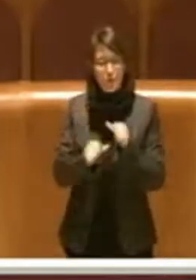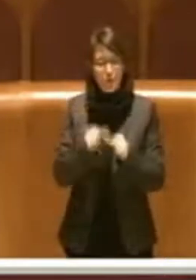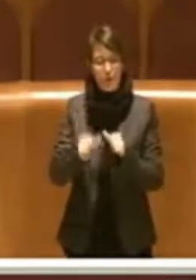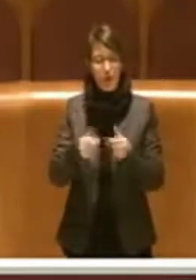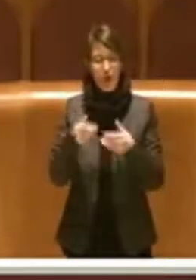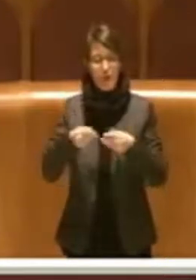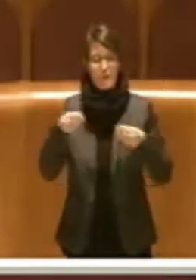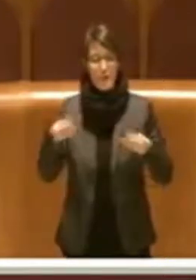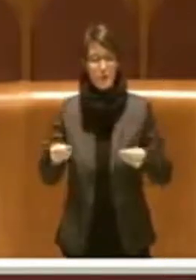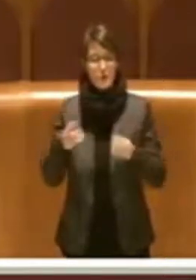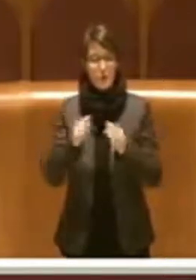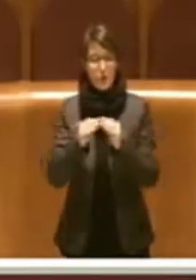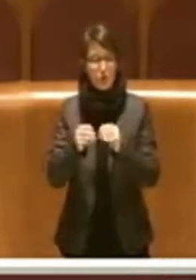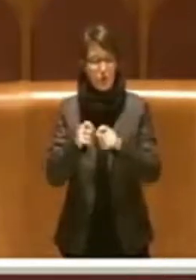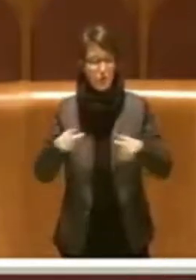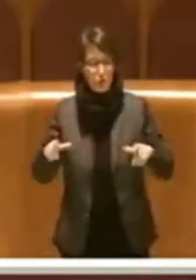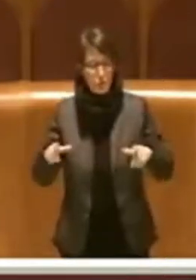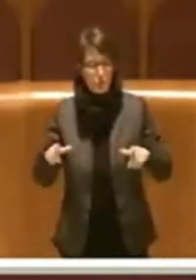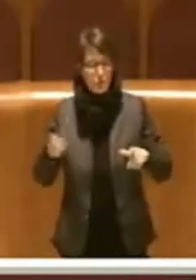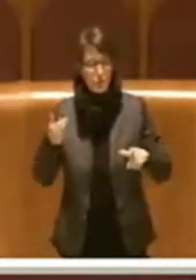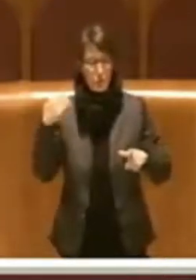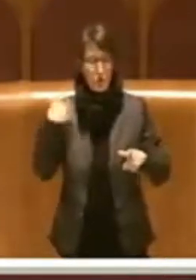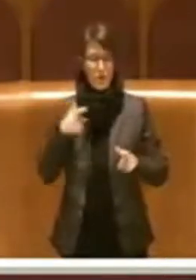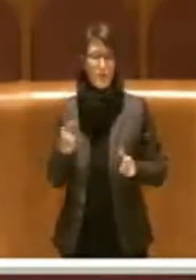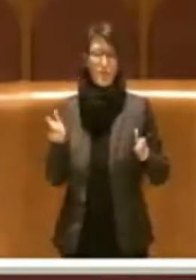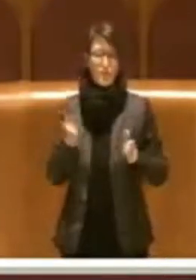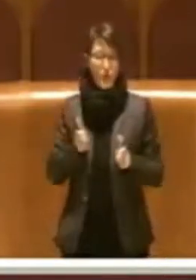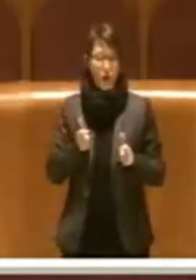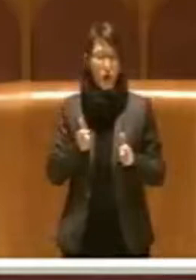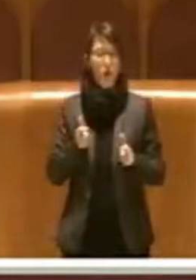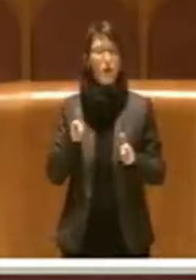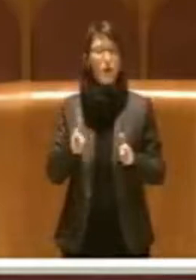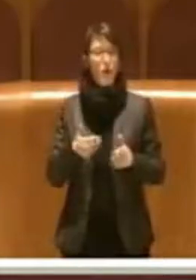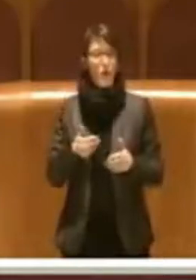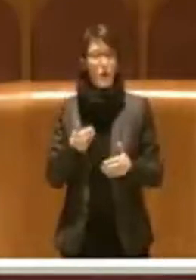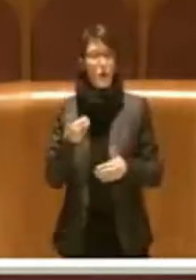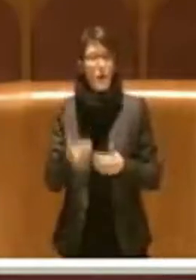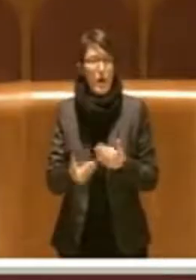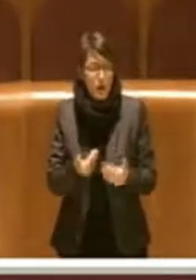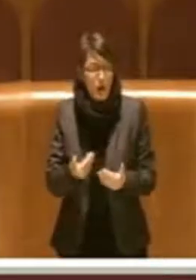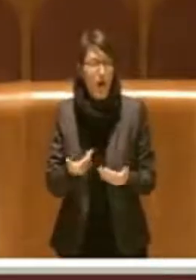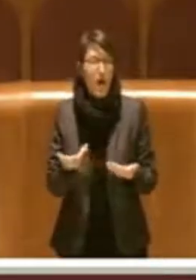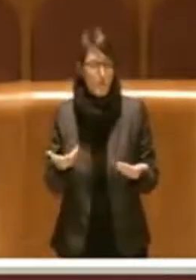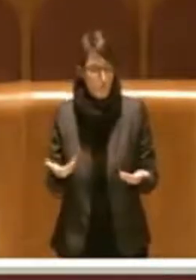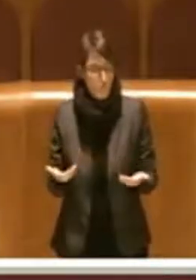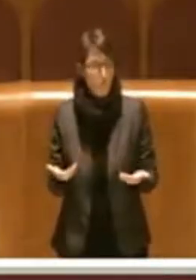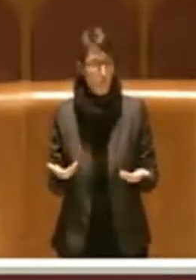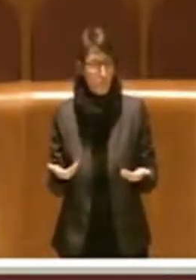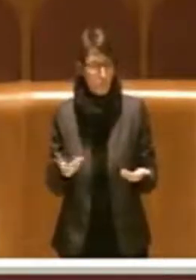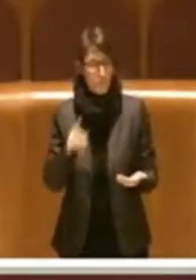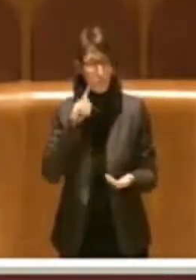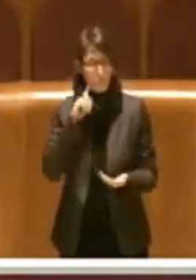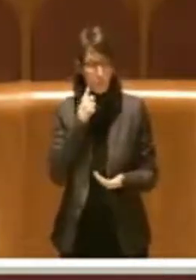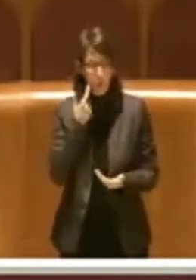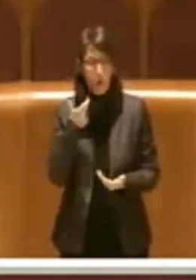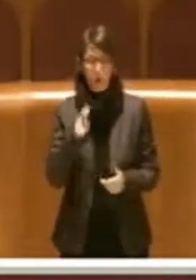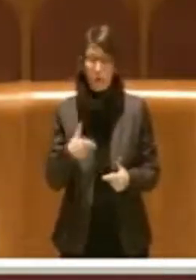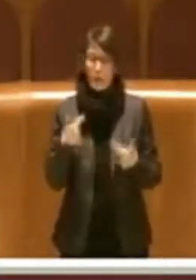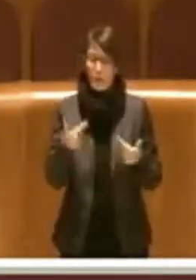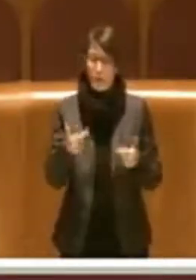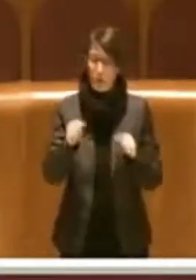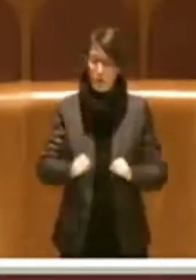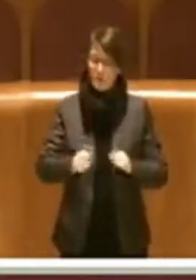impantanati su un pru che non andava né avanti né indietro e si è passati a un print che consente che questo lavoro sia